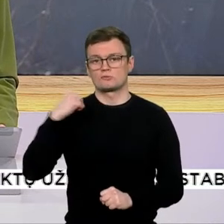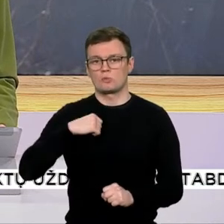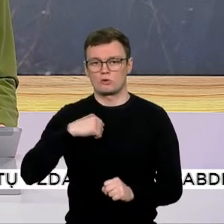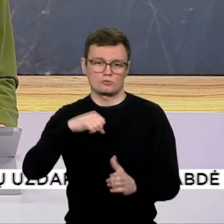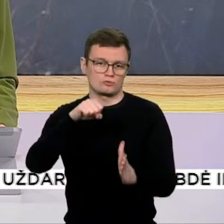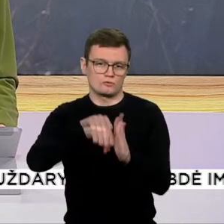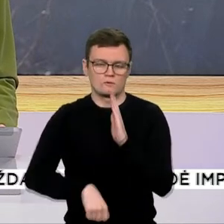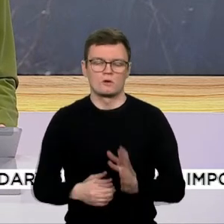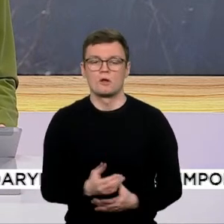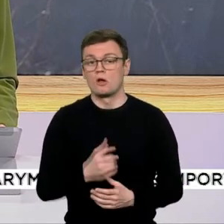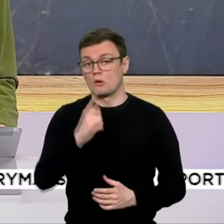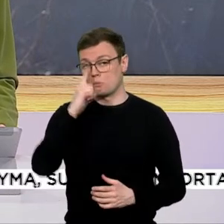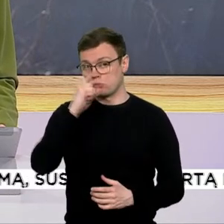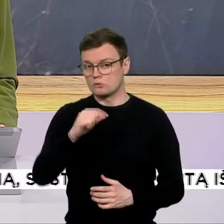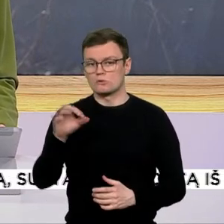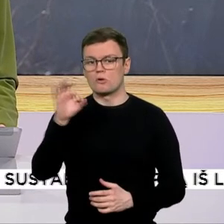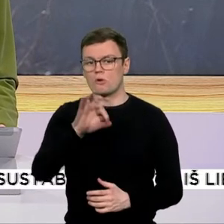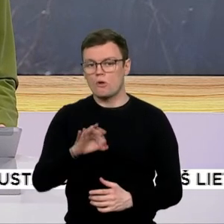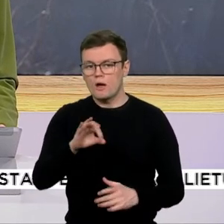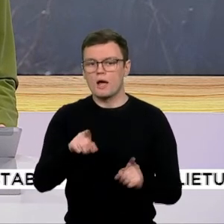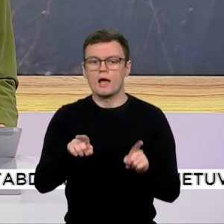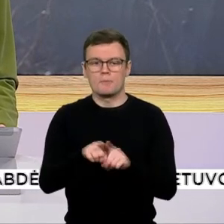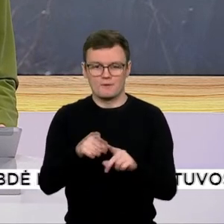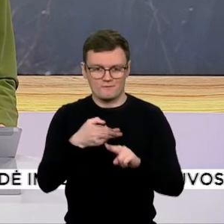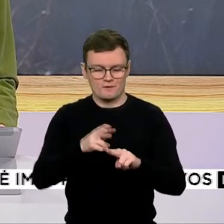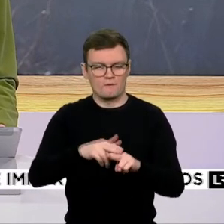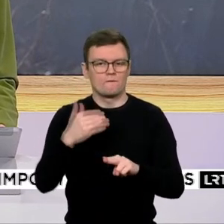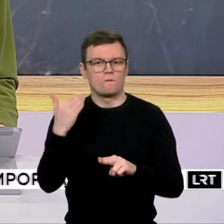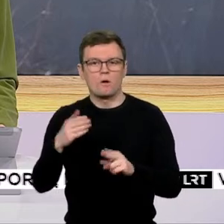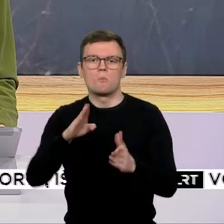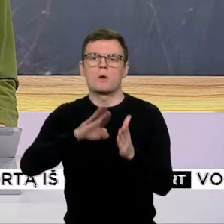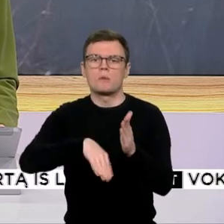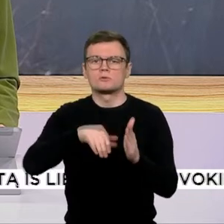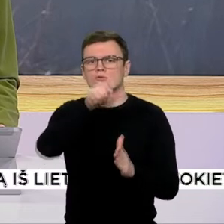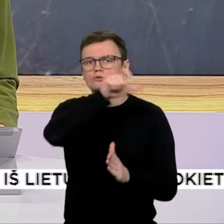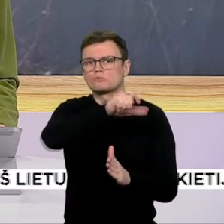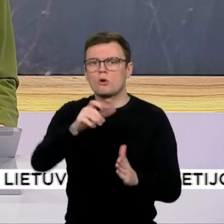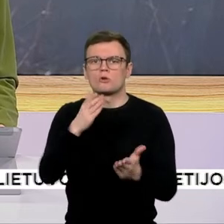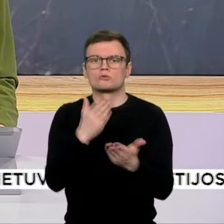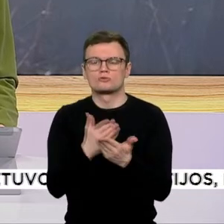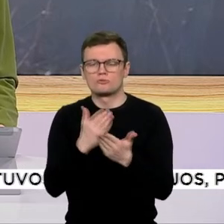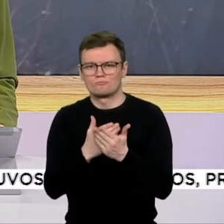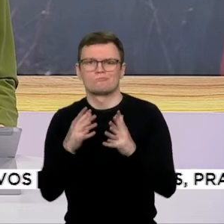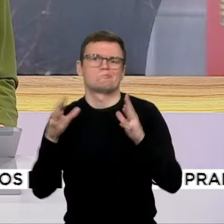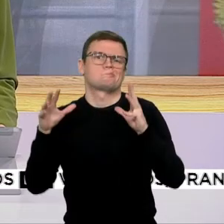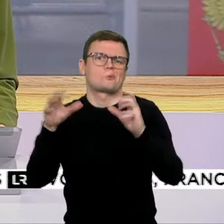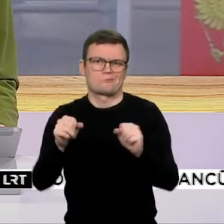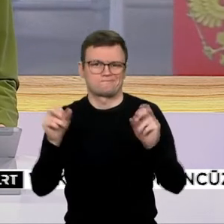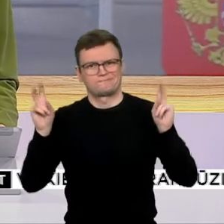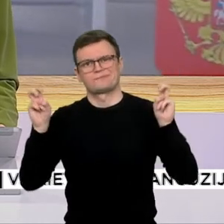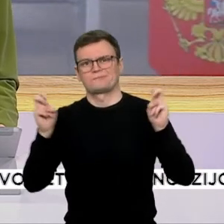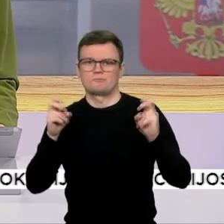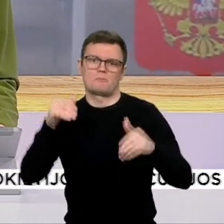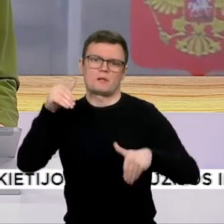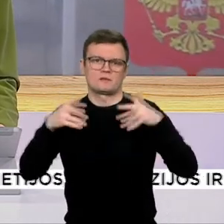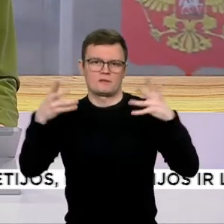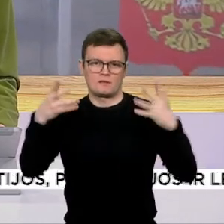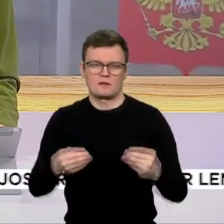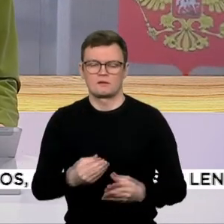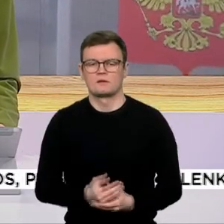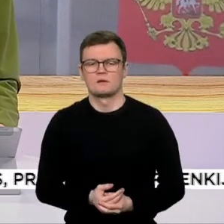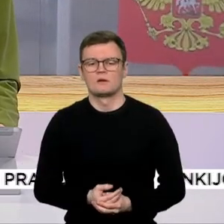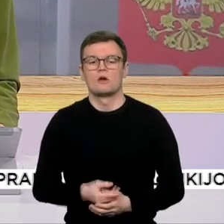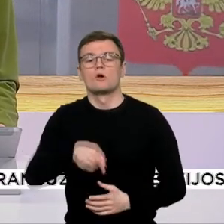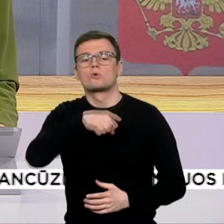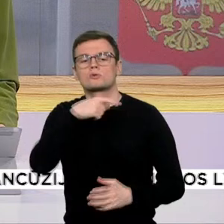Putinas sužneva prieš civilius nukreiptas Ukrainos atakas balsavimo dieną. Visoje Rusijoje prasidėjo trijų dienų balsavimas, po